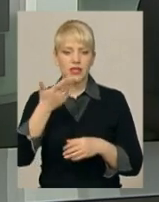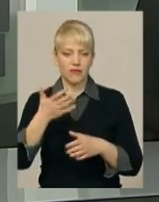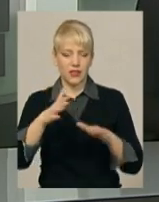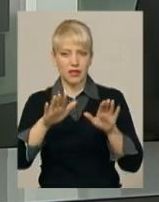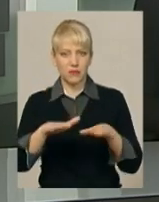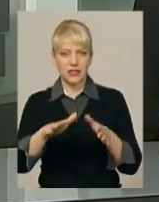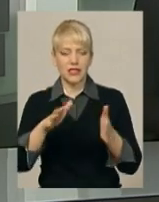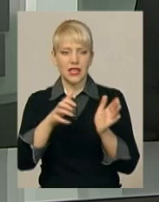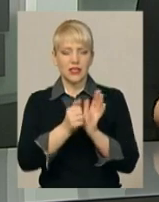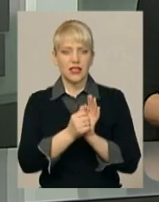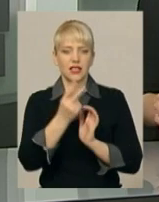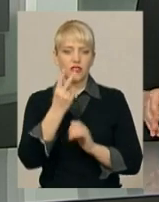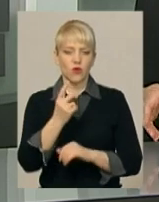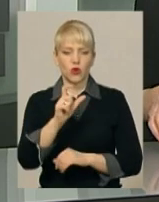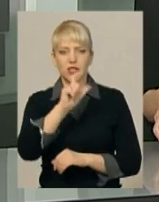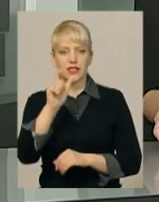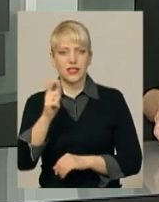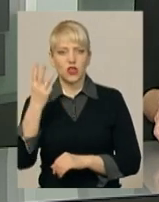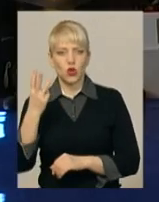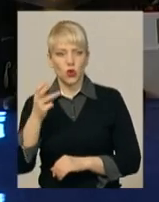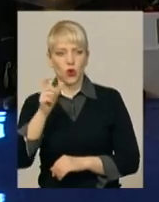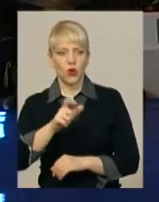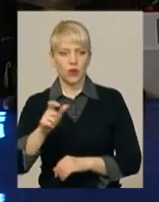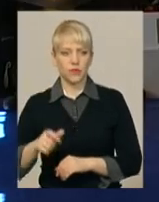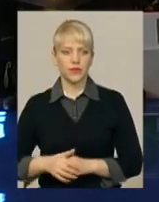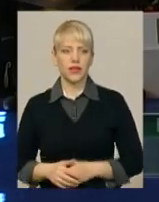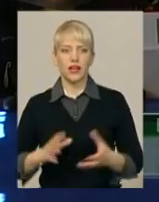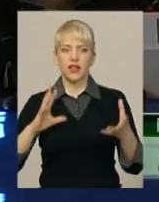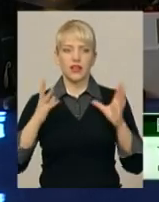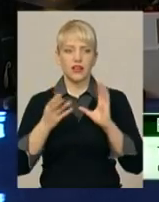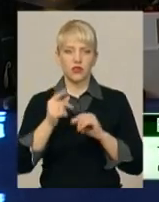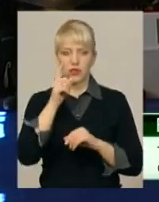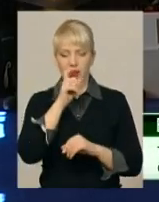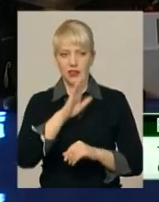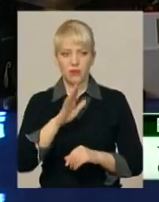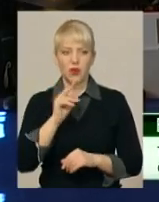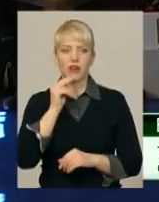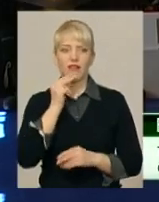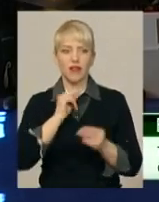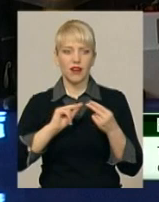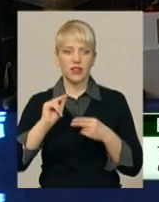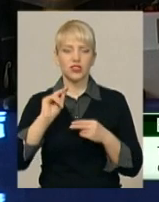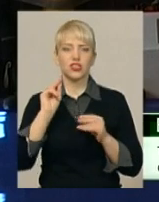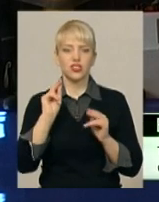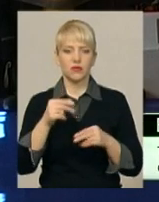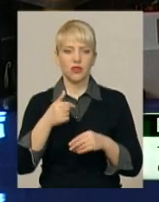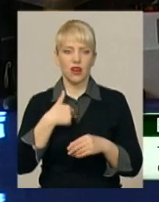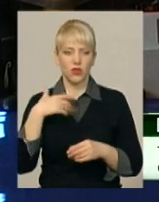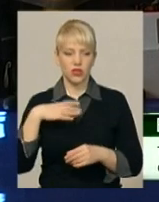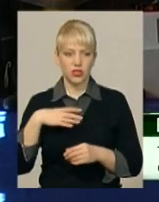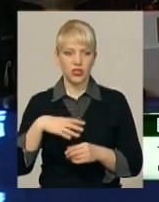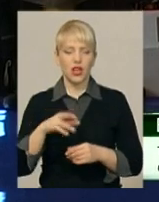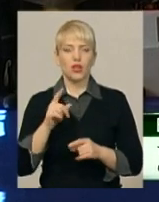двоє із трьох учасників чемпіонату. Результати непогані, навіть краще, ніж я очікувала, так як ми вперше